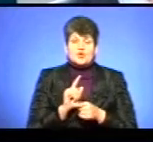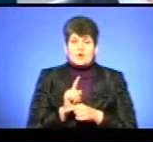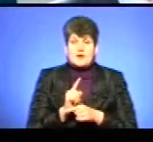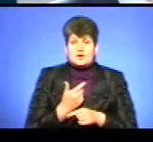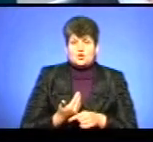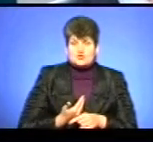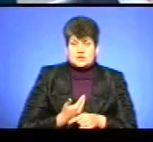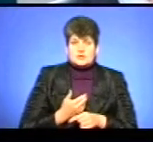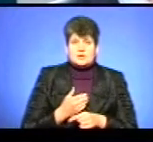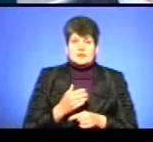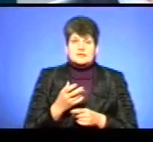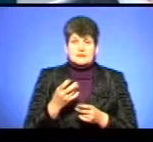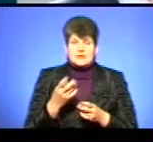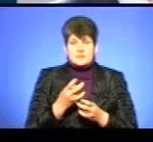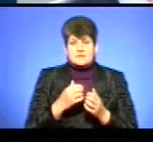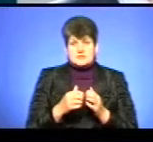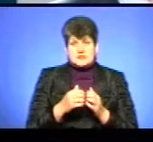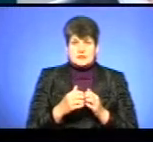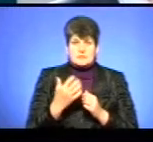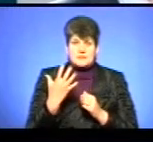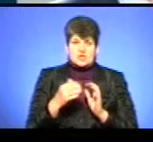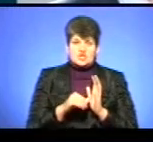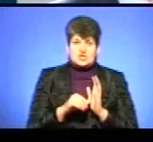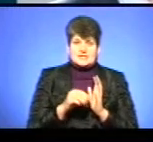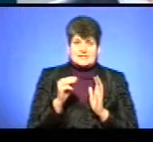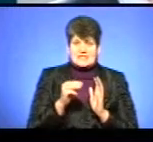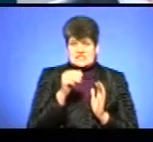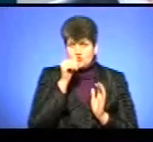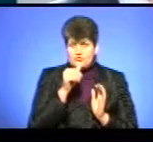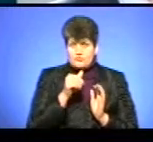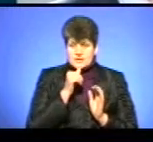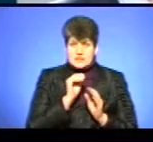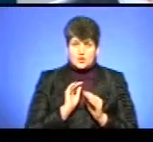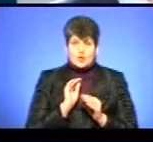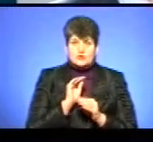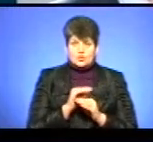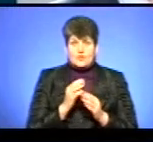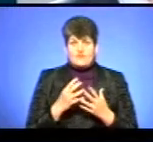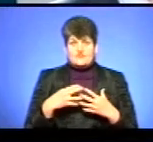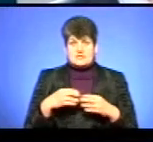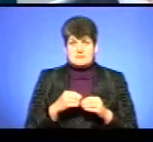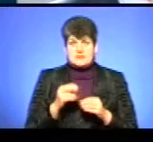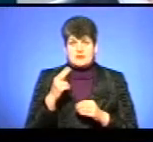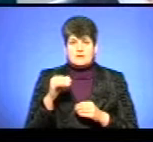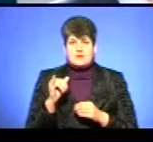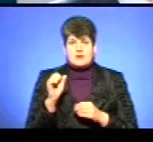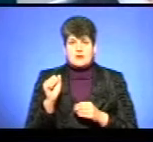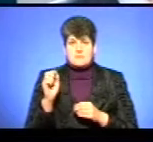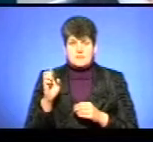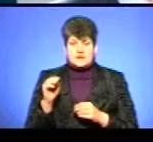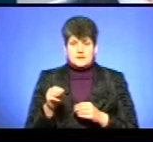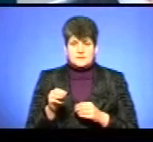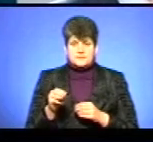жити, не можна спекатися, це в середньо йде 5-6 тисяч в місяць додатково в сім'ї на діабет. А от на